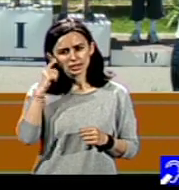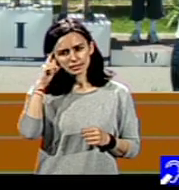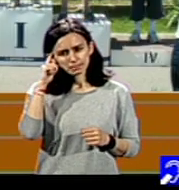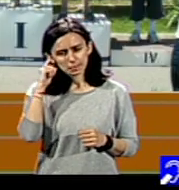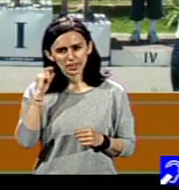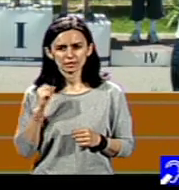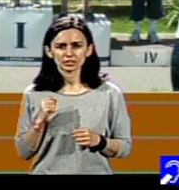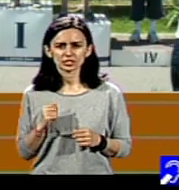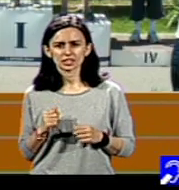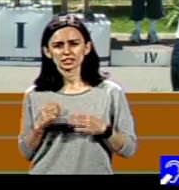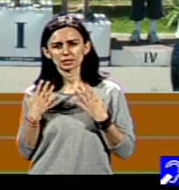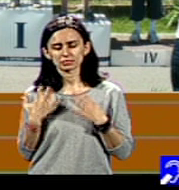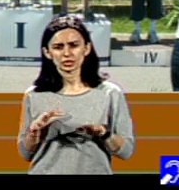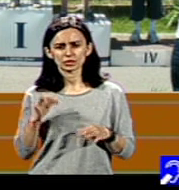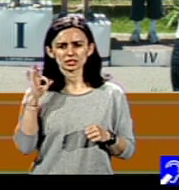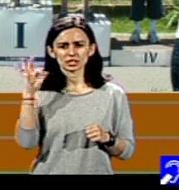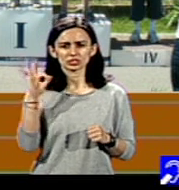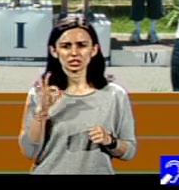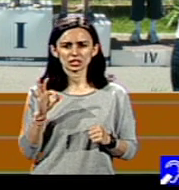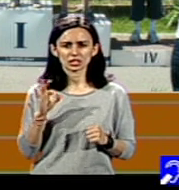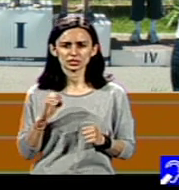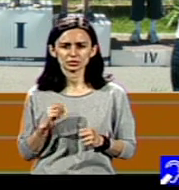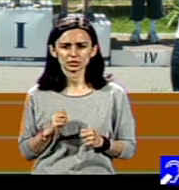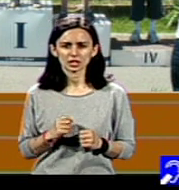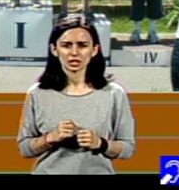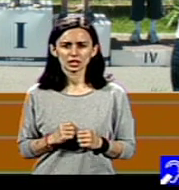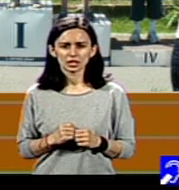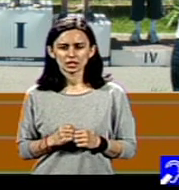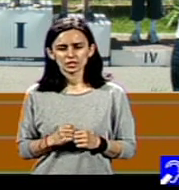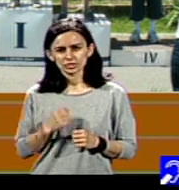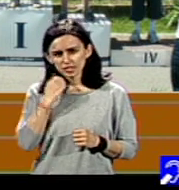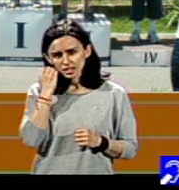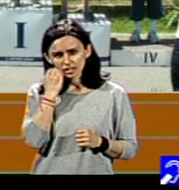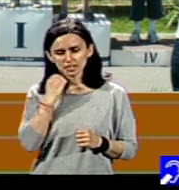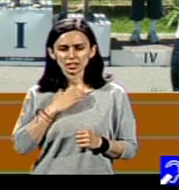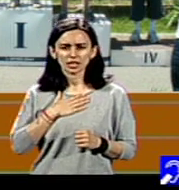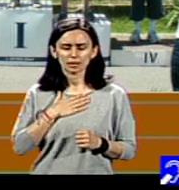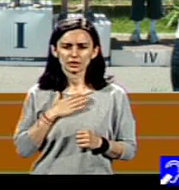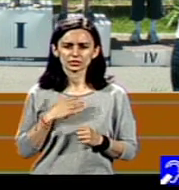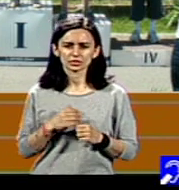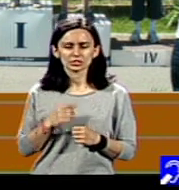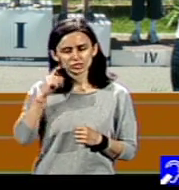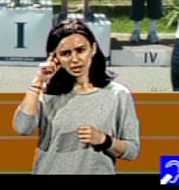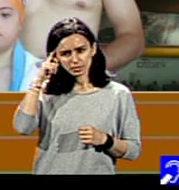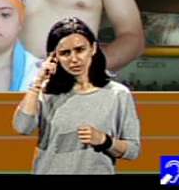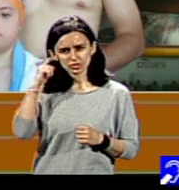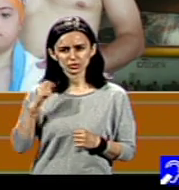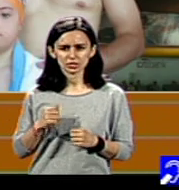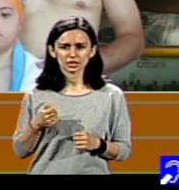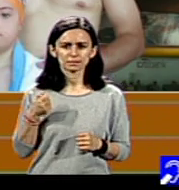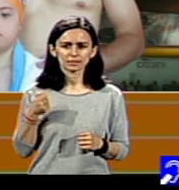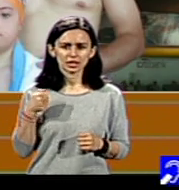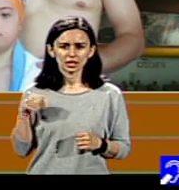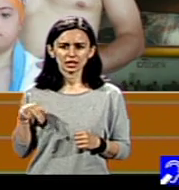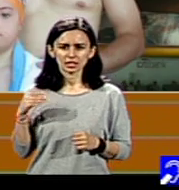mult simt eu că nu îmi faci bine, din momentul în care l-am avut pe Andrei și am știut că Andrei nu poate să se